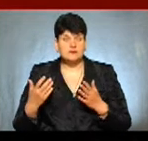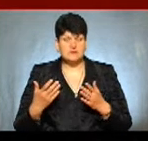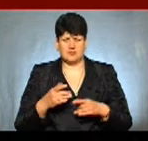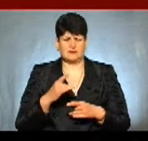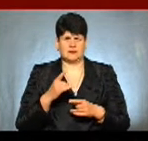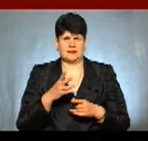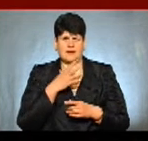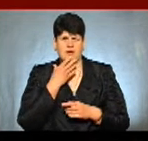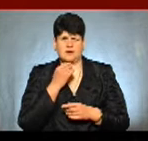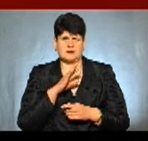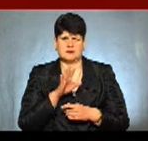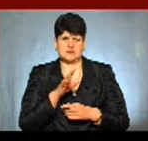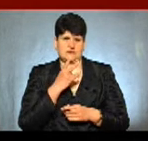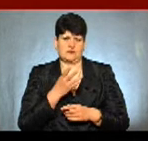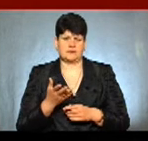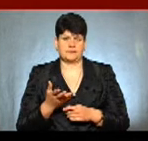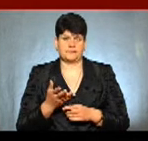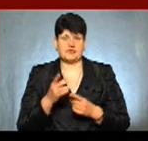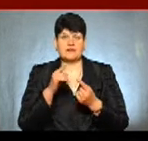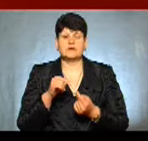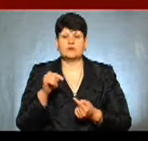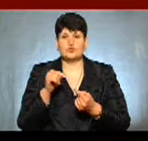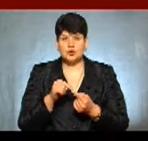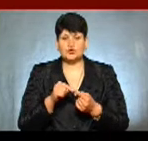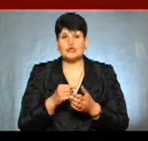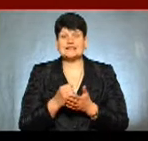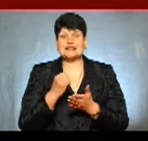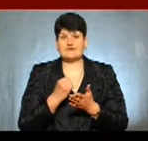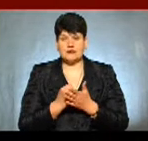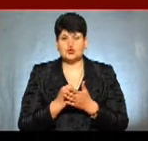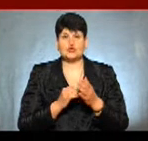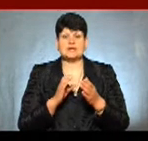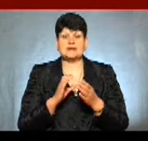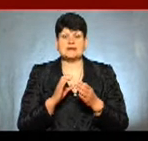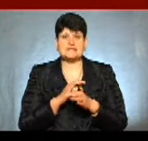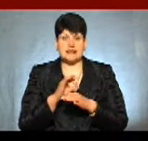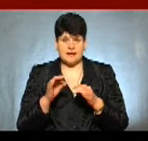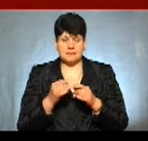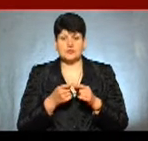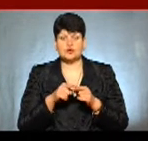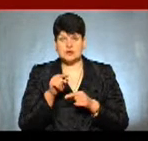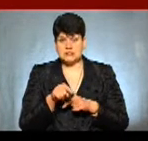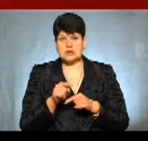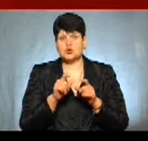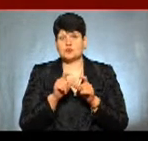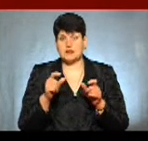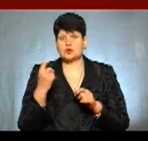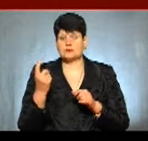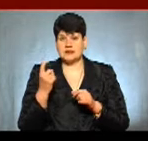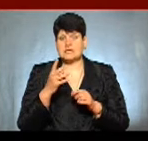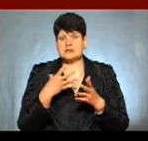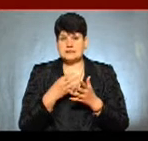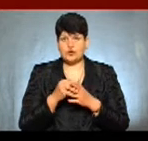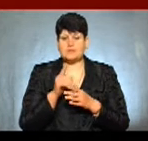зовсім воно красиво, звичайно, виглядає. Значить, відповідно до затвердженої схеми, якщо дані суб'єкти господарювання зі своїми тимчасовими